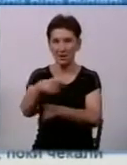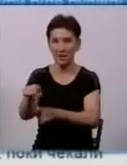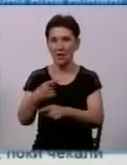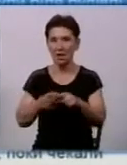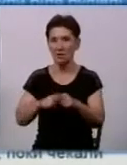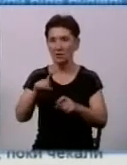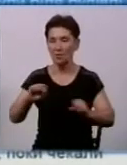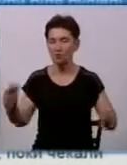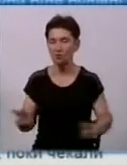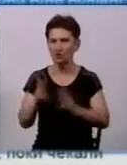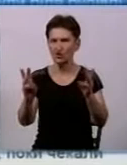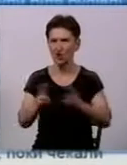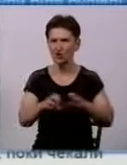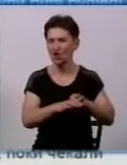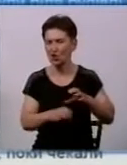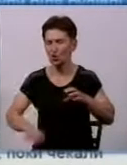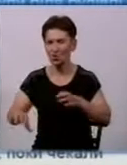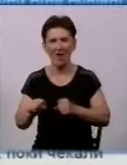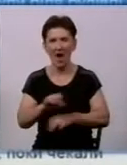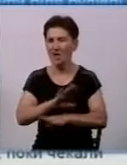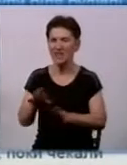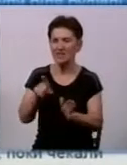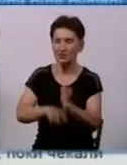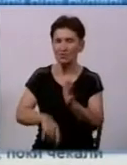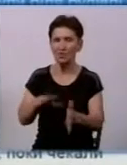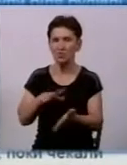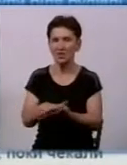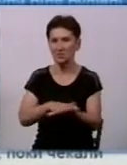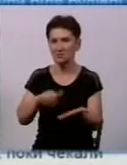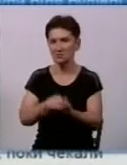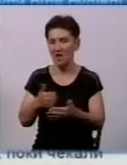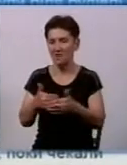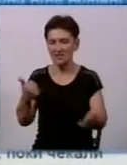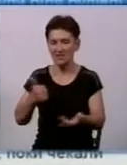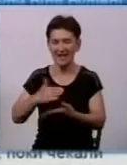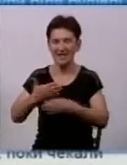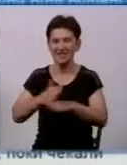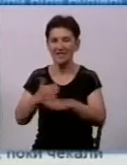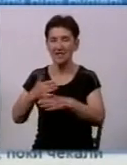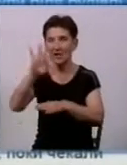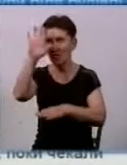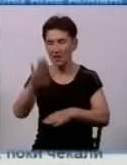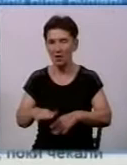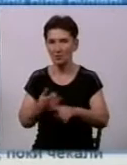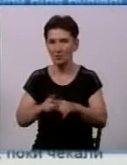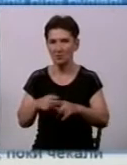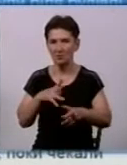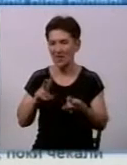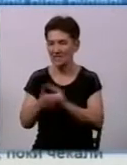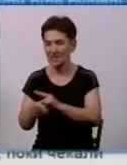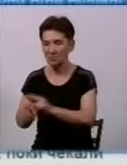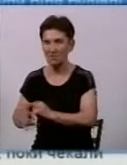що пожежні рукави, якісні австрійські, а не дешеві китайські, були пошкодженими від скла, яке вилітало з вікон і потрібен був час на їх заміну, що